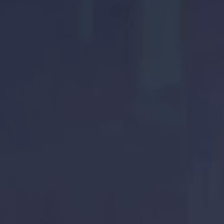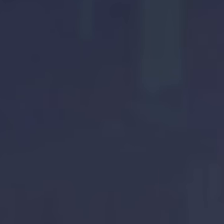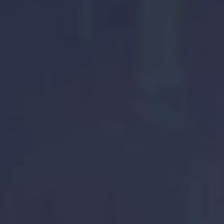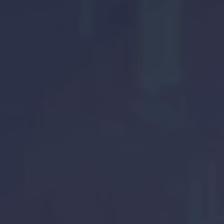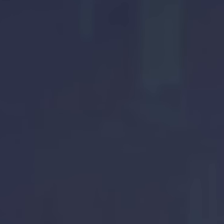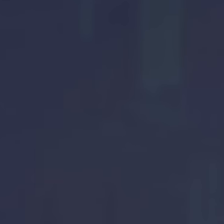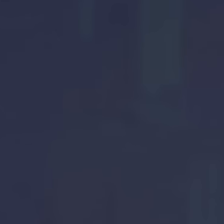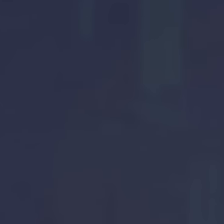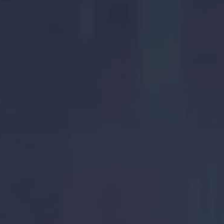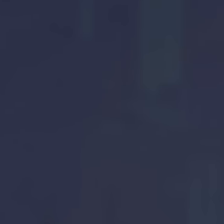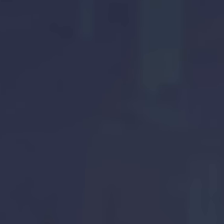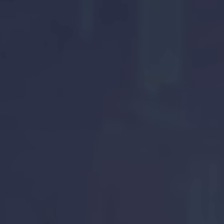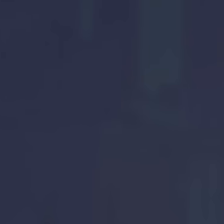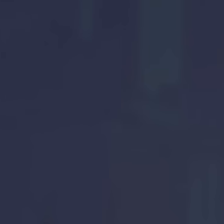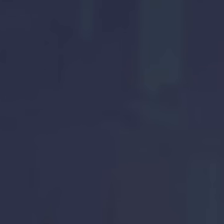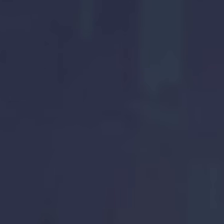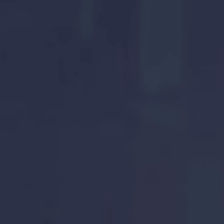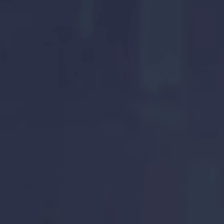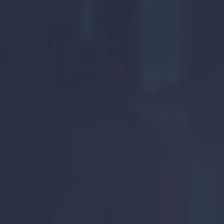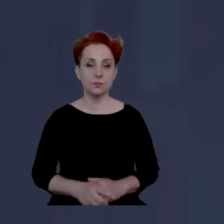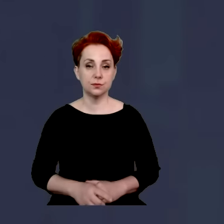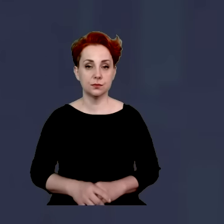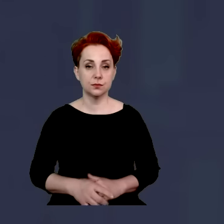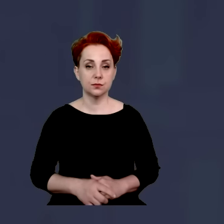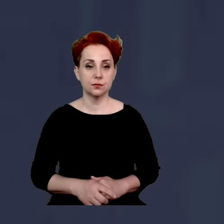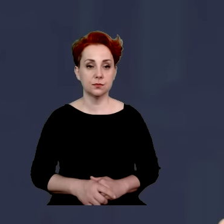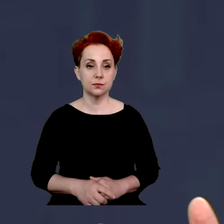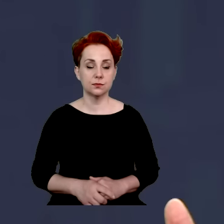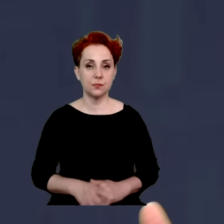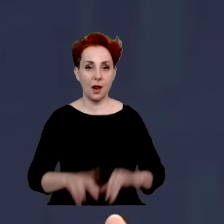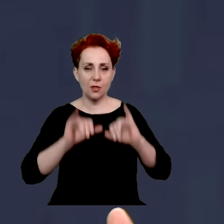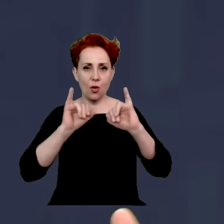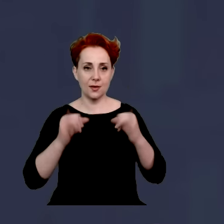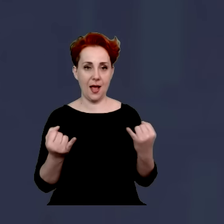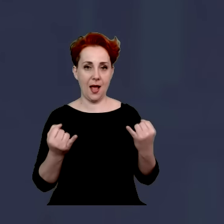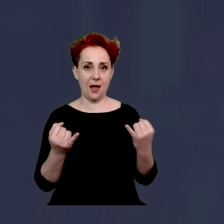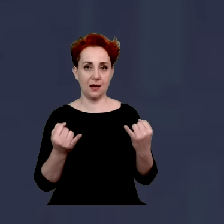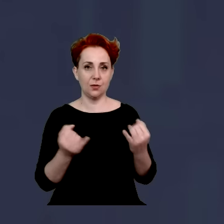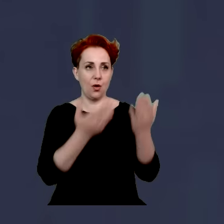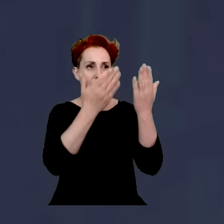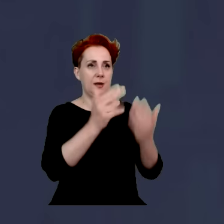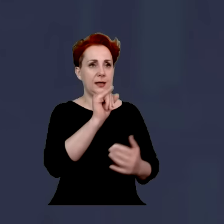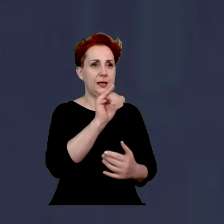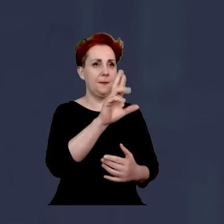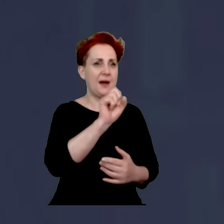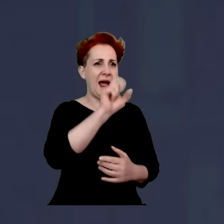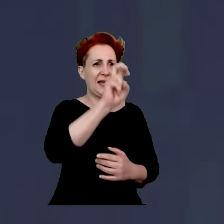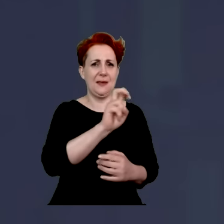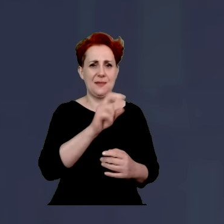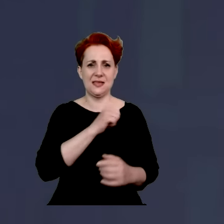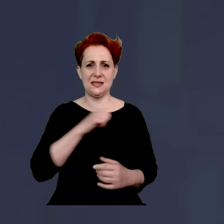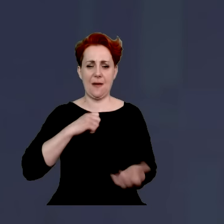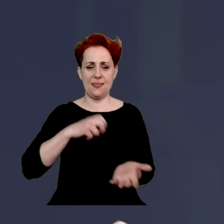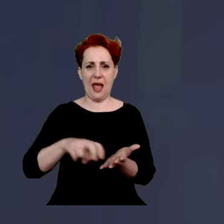ośmiogwiazdkowcy tam przychodzą no i jakieś oni muszą mieć dysonans poznawczy, no jak to? Przecież ten Ibrahim przecież na piechotę przyszedł z tego